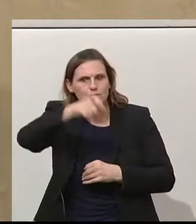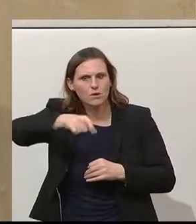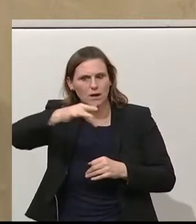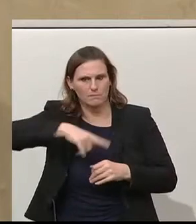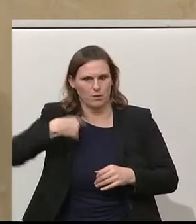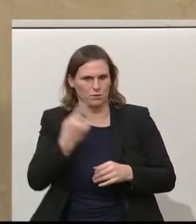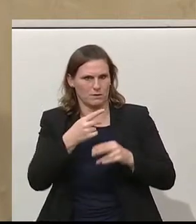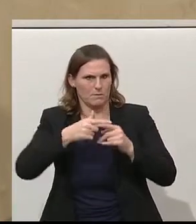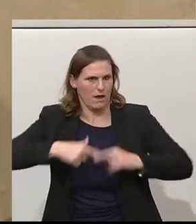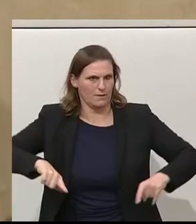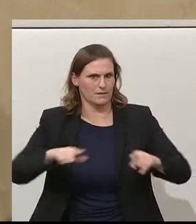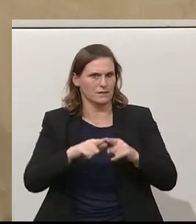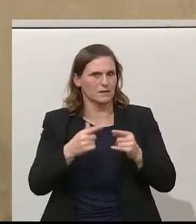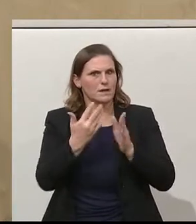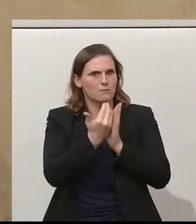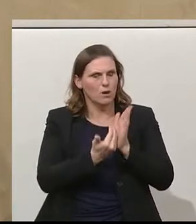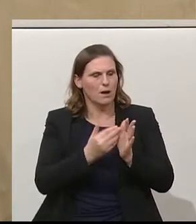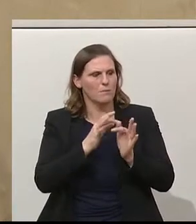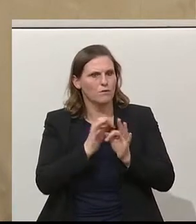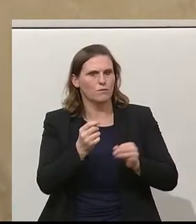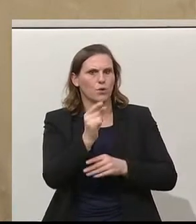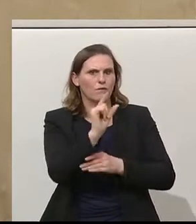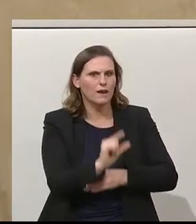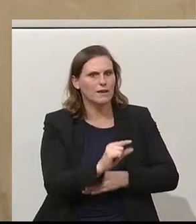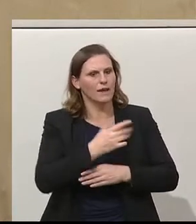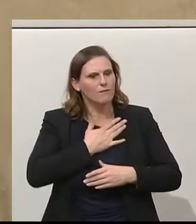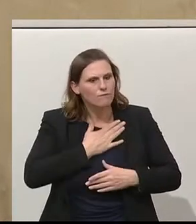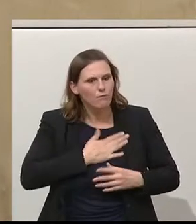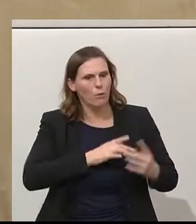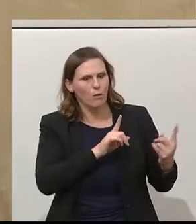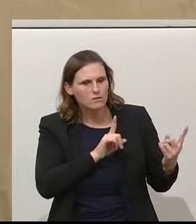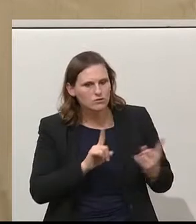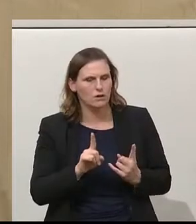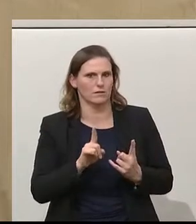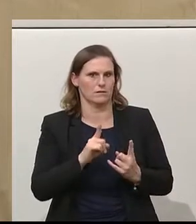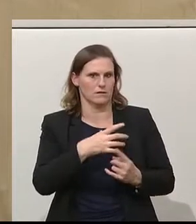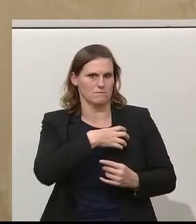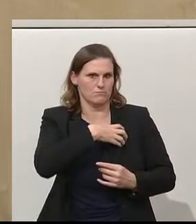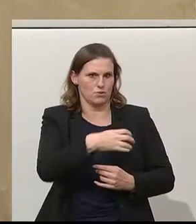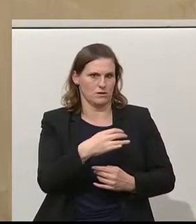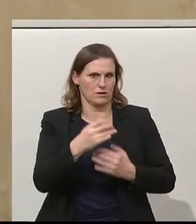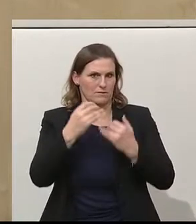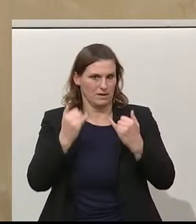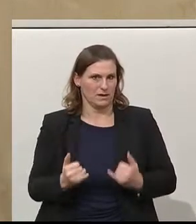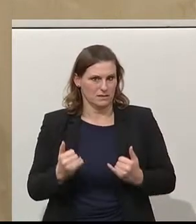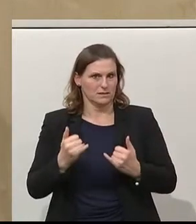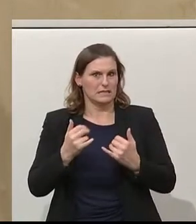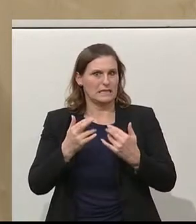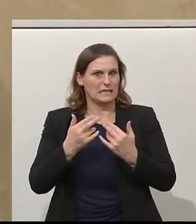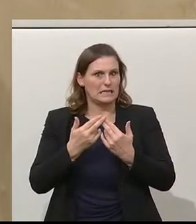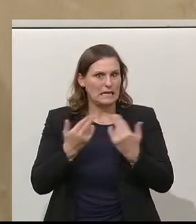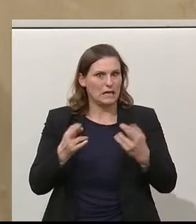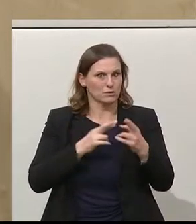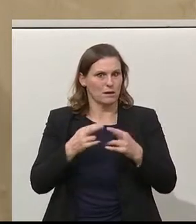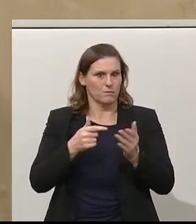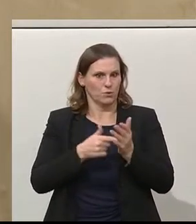diesem Land. Das ist ein Programm für wenige Wohlhabende, für wenige Reiche. Die werden mit diesem Regierungsprogramm reicher und